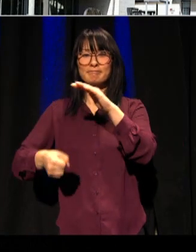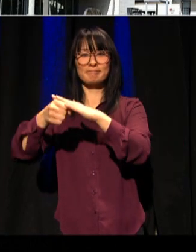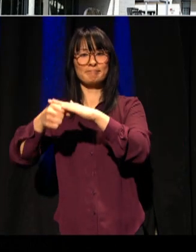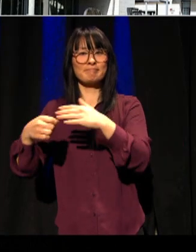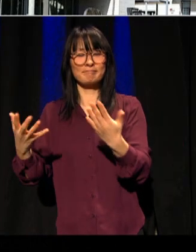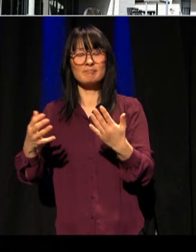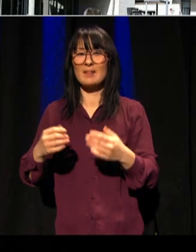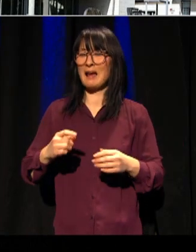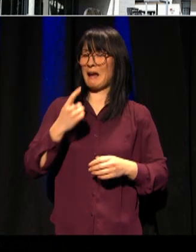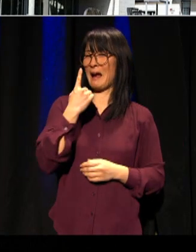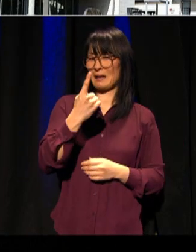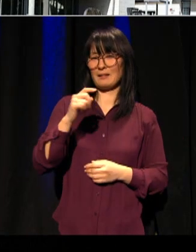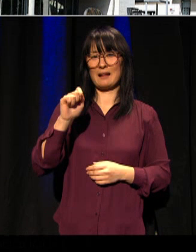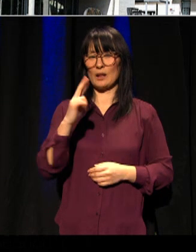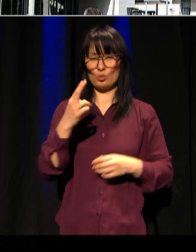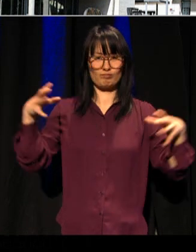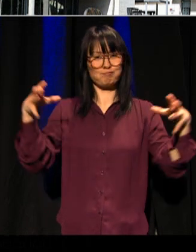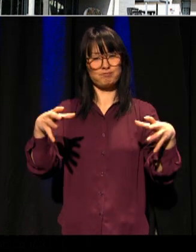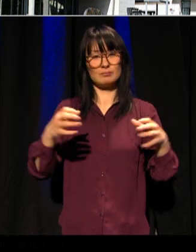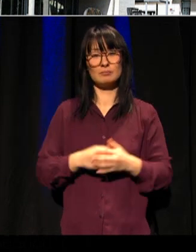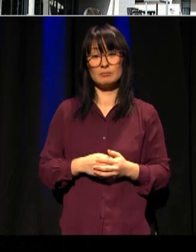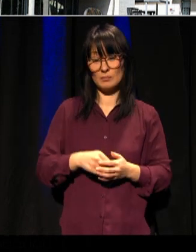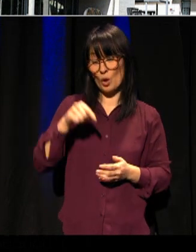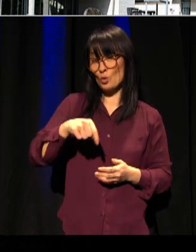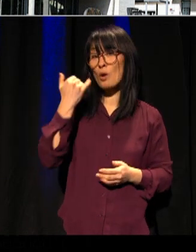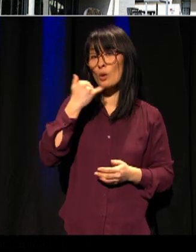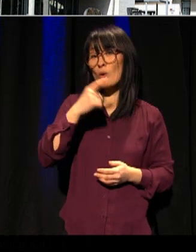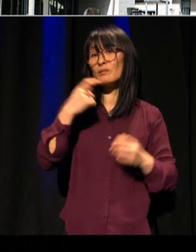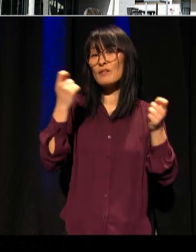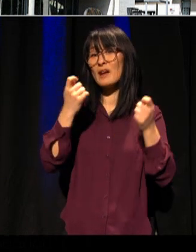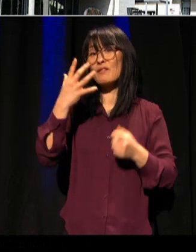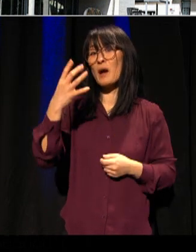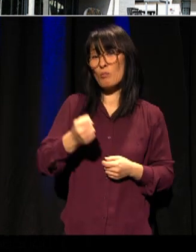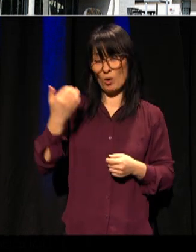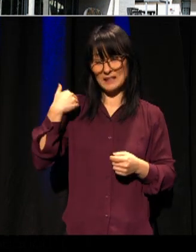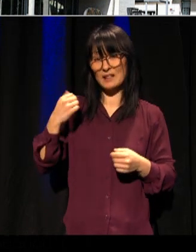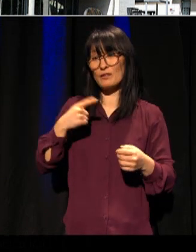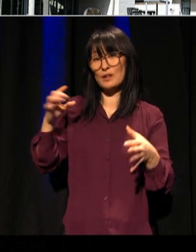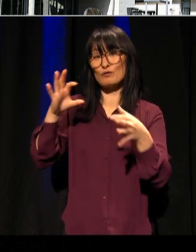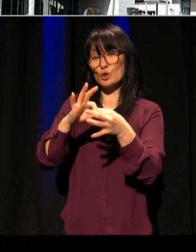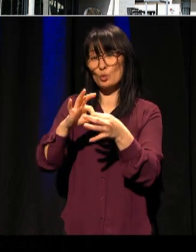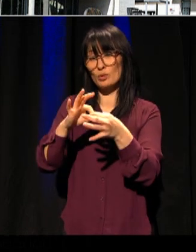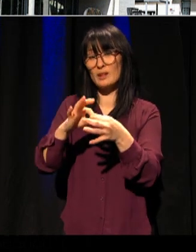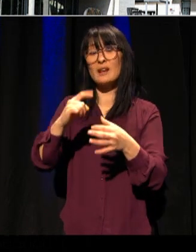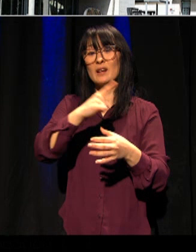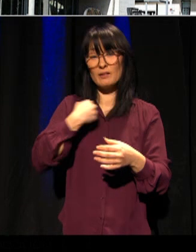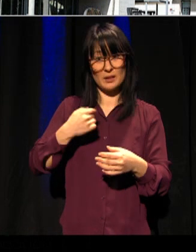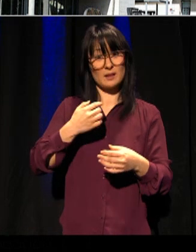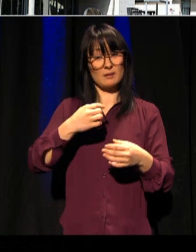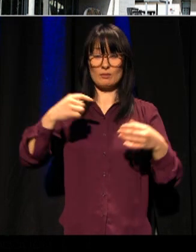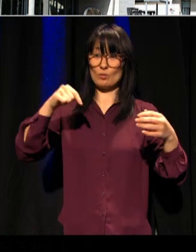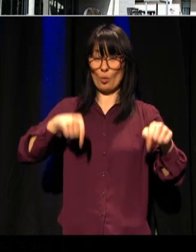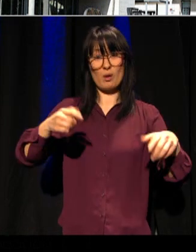Nå i januar er det fem år siden fusjonen ble gjennomført og NTNU ble ett universitet i tre